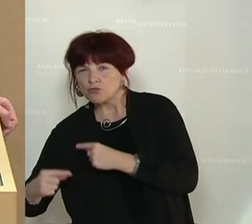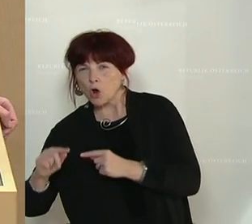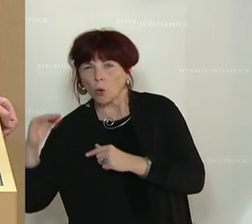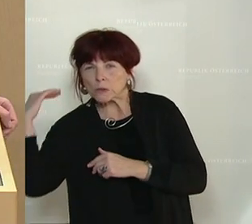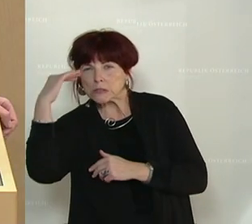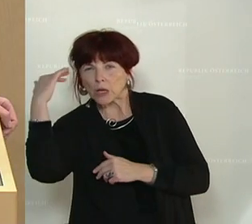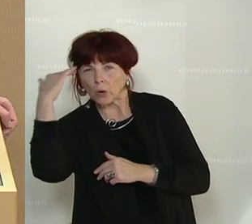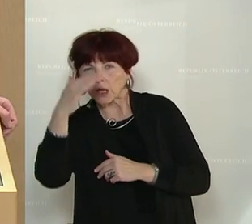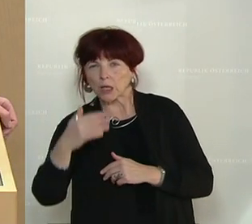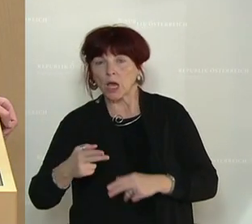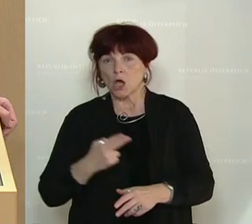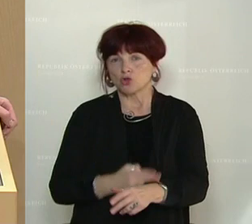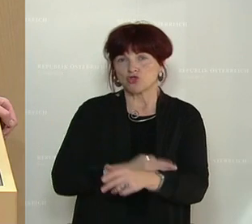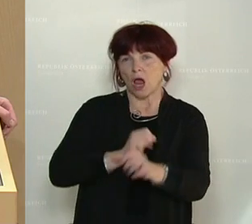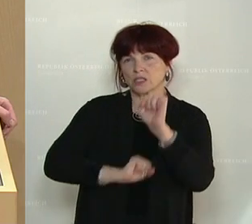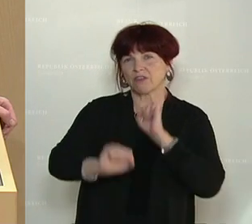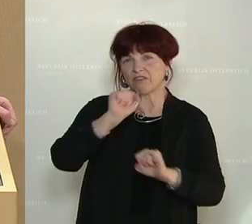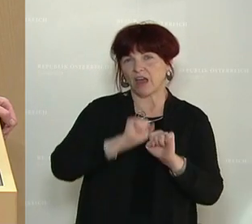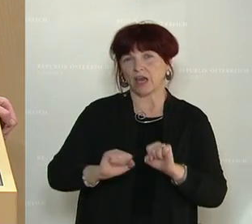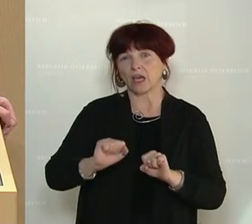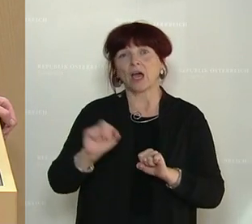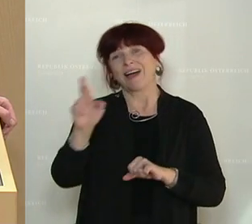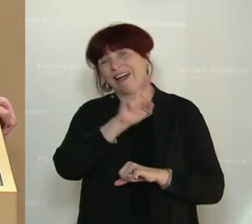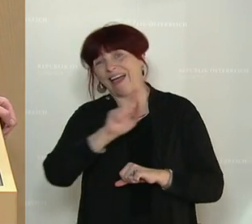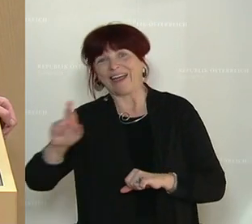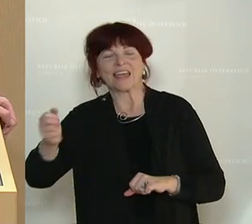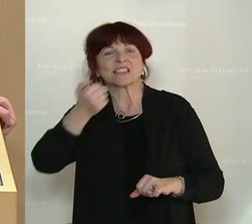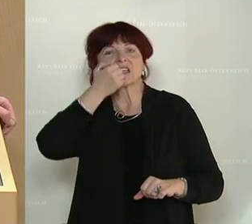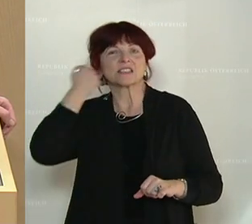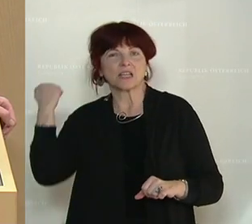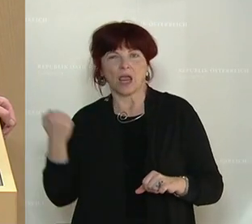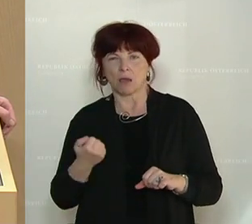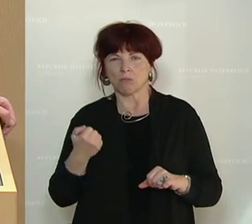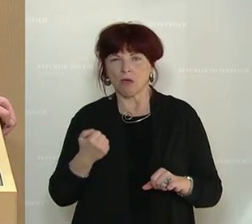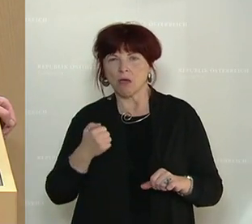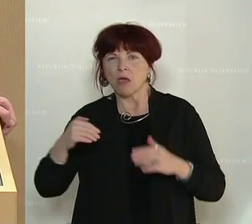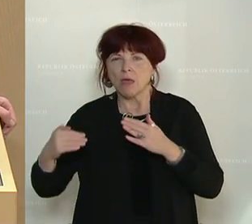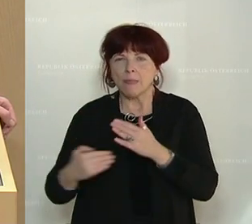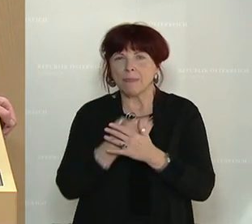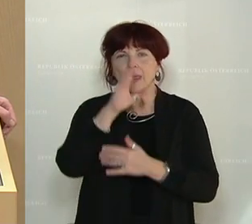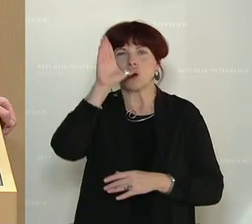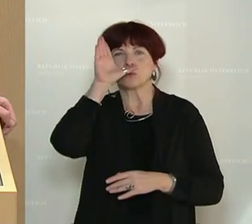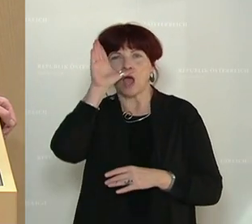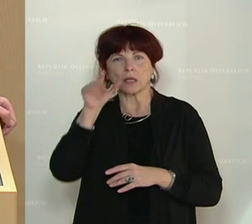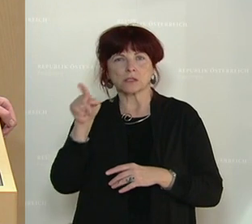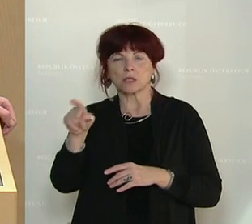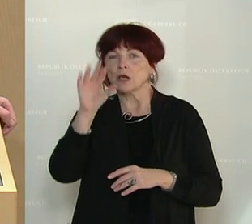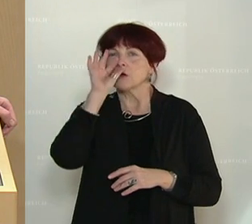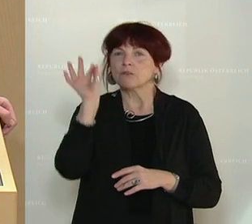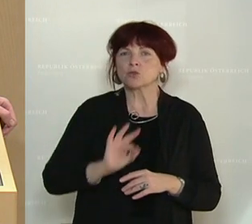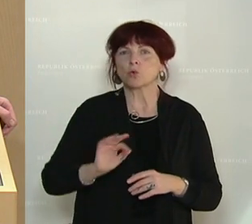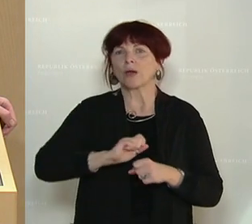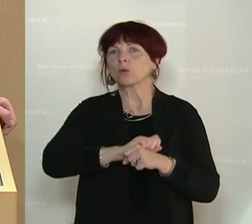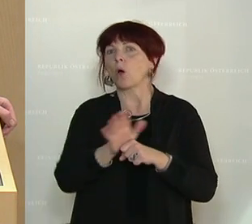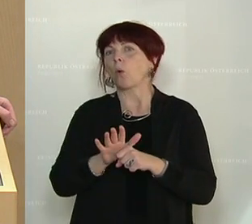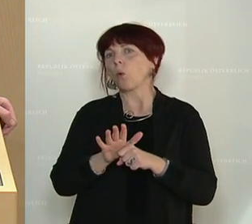Rechtsextreme und Neonazis versuchen, die Corona-Proteste zu missbrauchen, zu vereinnahmen und für sich zu